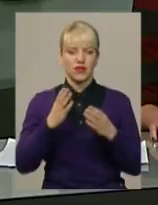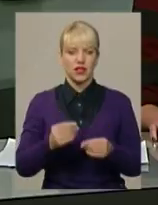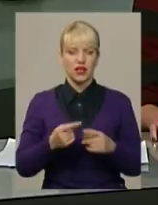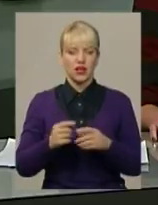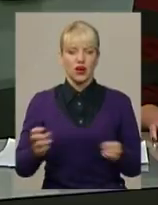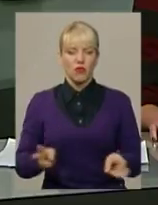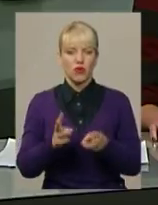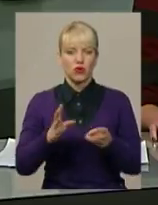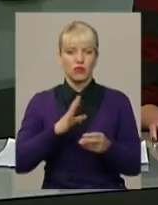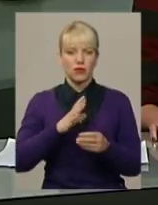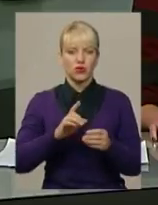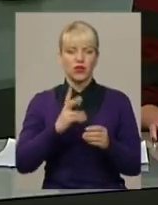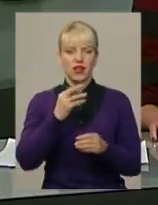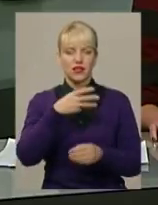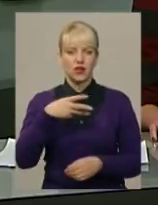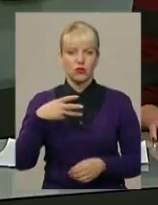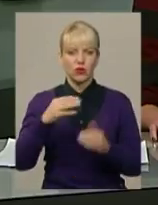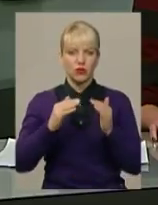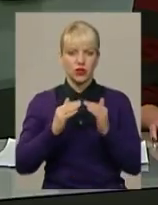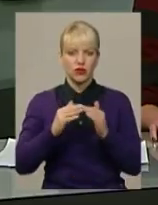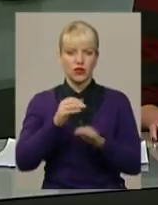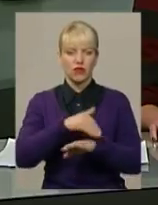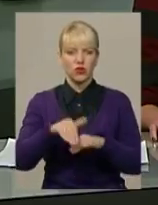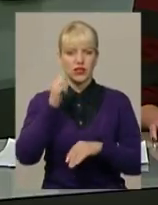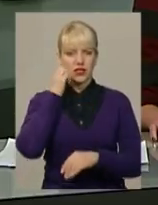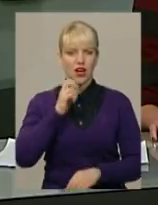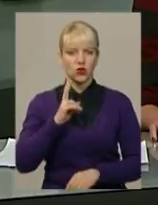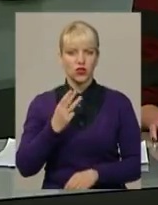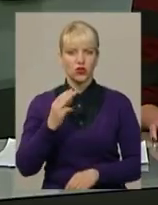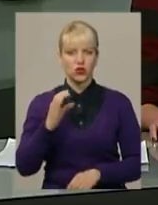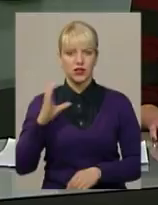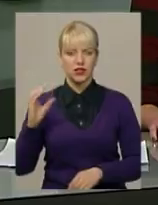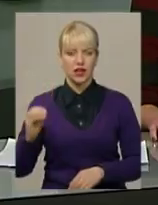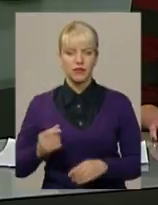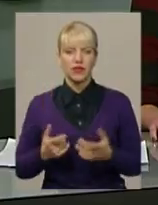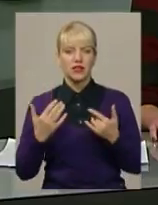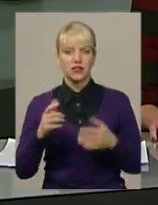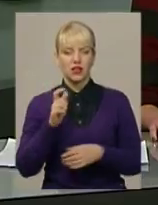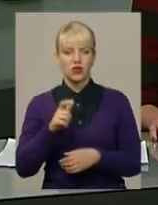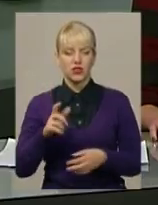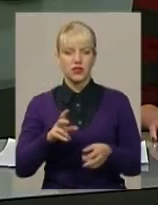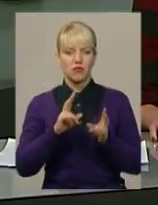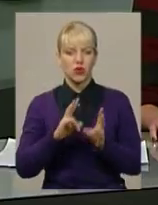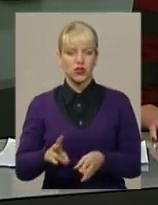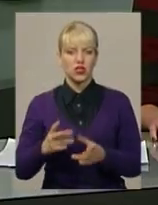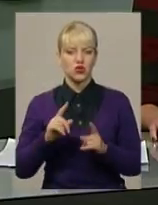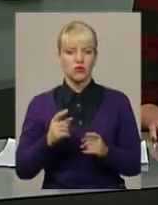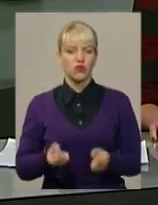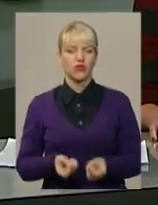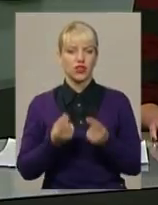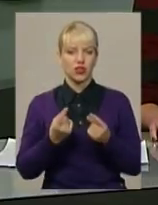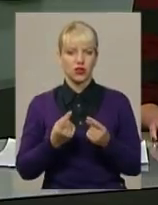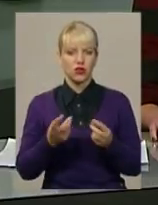Полум'я зайнялося на третьому поверсі будинку, що на вулиці Старокостянтинівське шосе. Скільки осіб постраждали та чому виникло